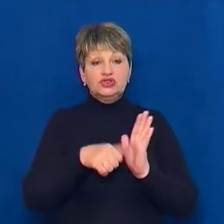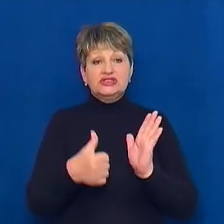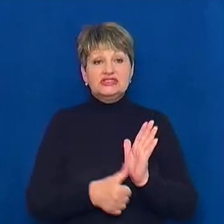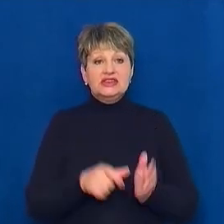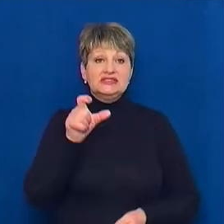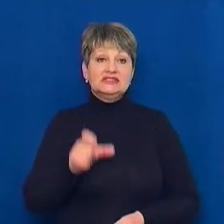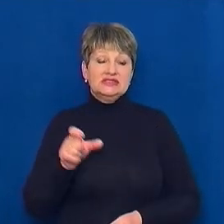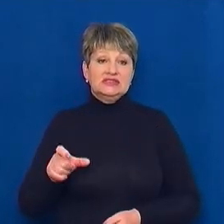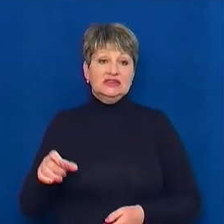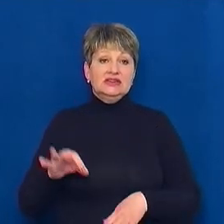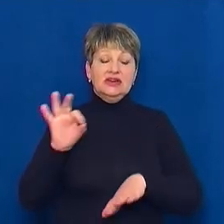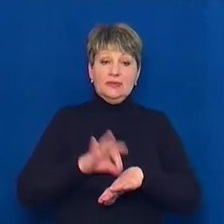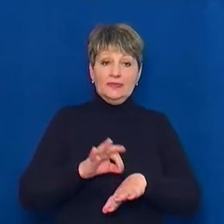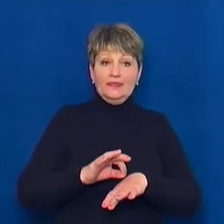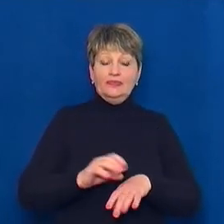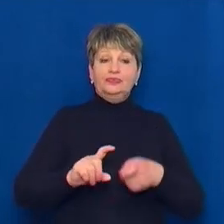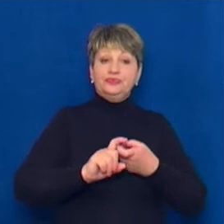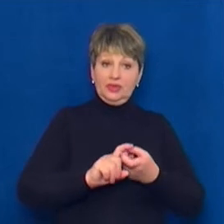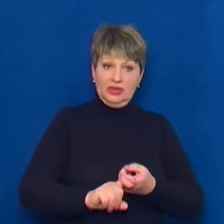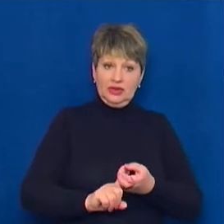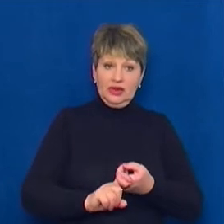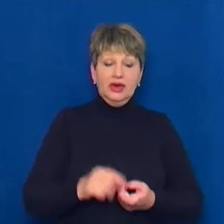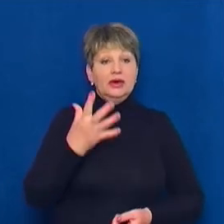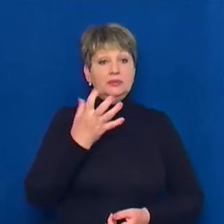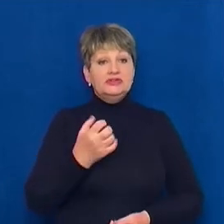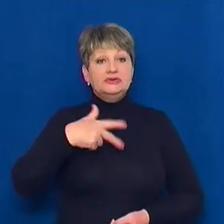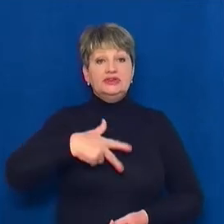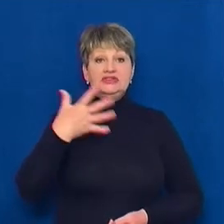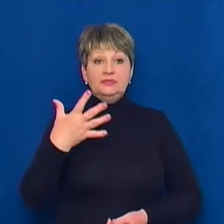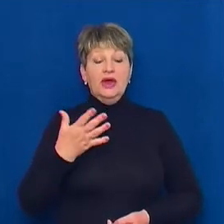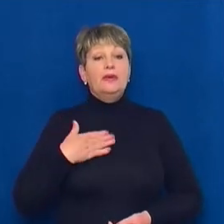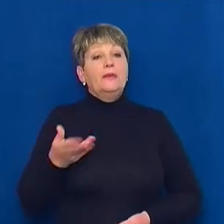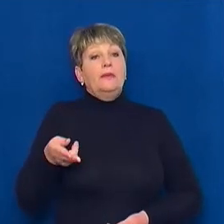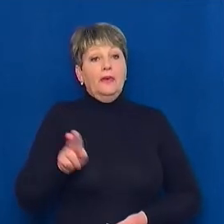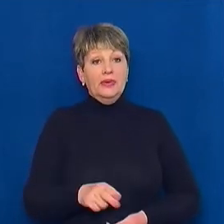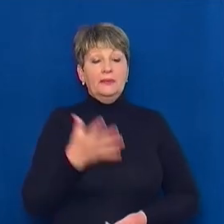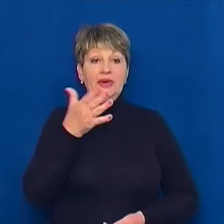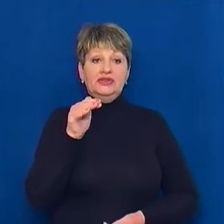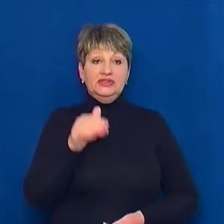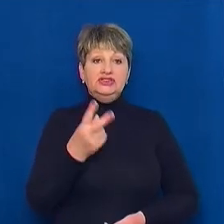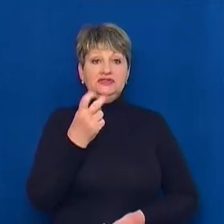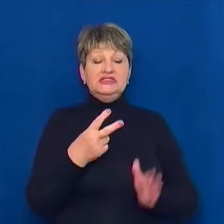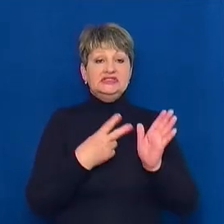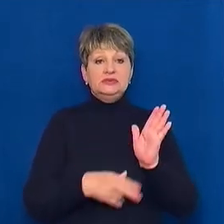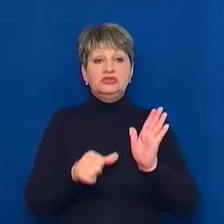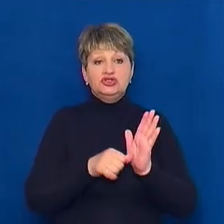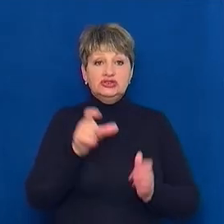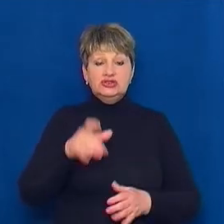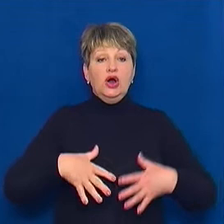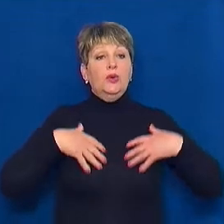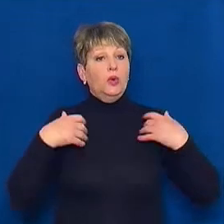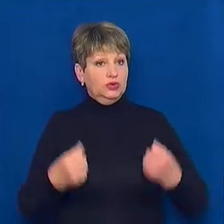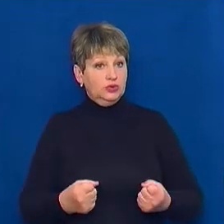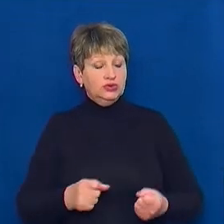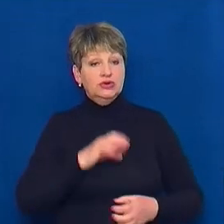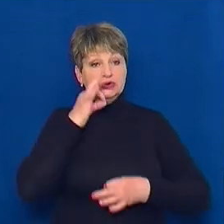лабораторно підтверджених випадків COVID-19, 535 людей померли, 5 тисяч 276 пацієнтів одужало.